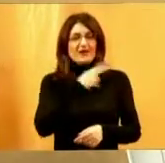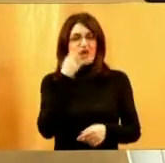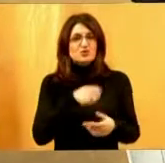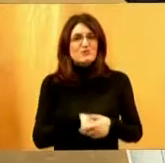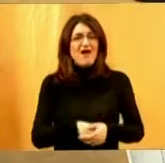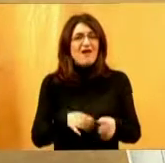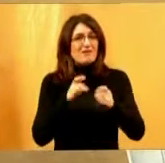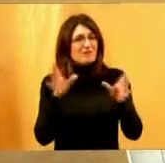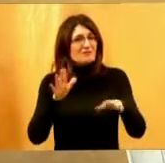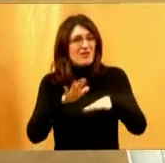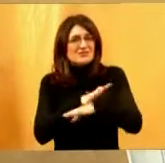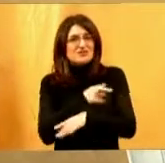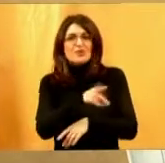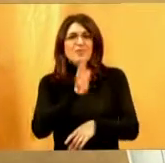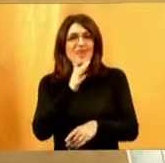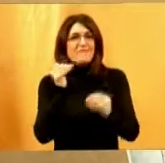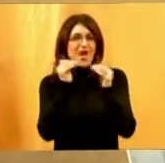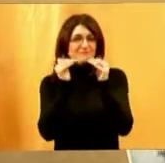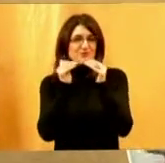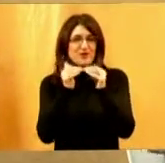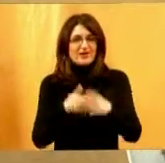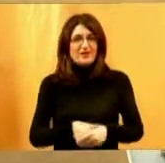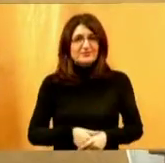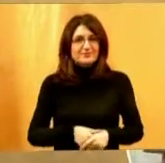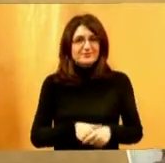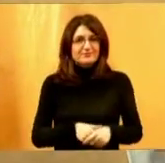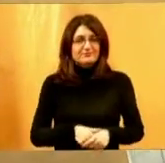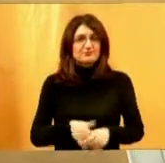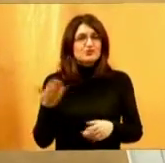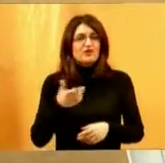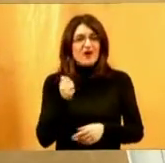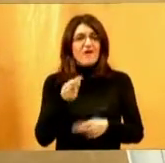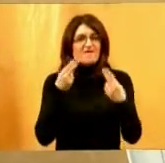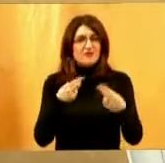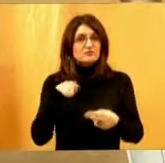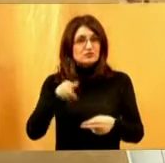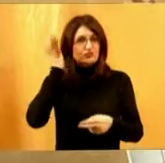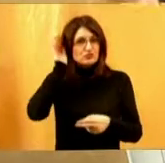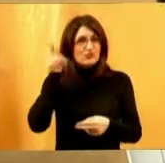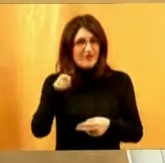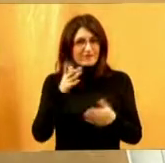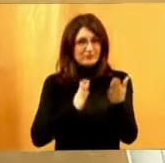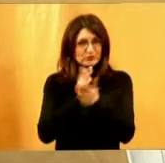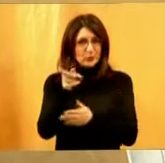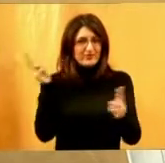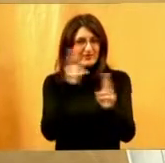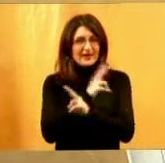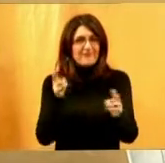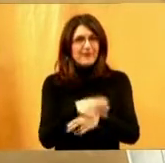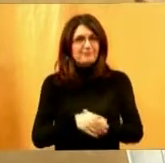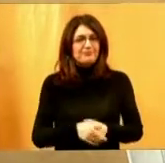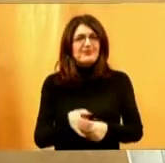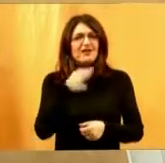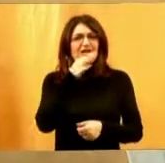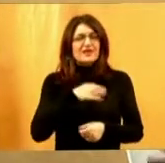bez empatije nema ni solidarnost. je. Gledajte, ono što je jako važno, sad smo čuli taj slučaj. Želite mi vaš jedan